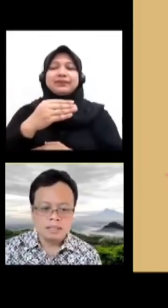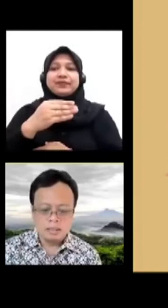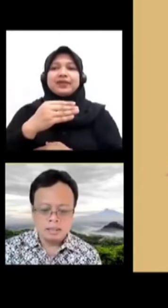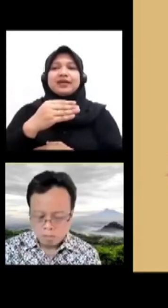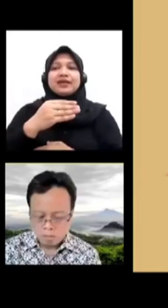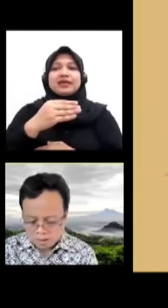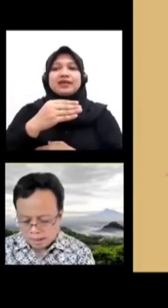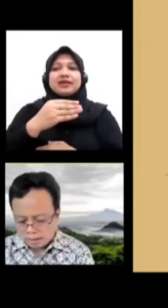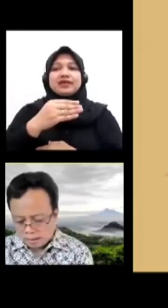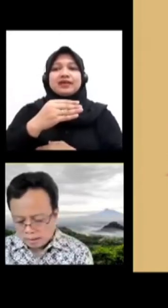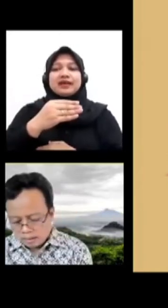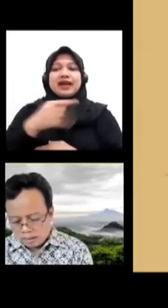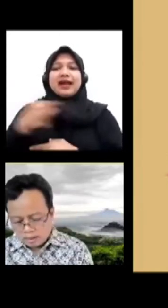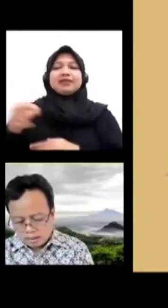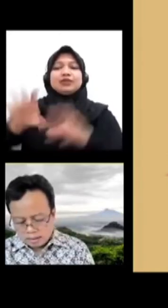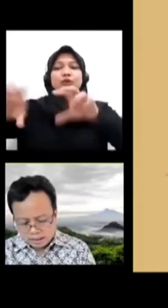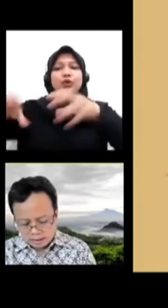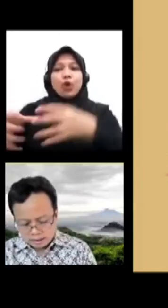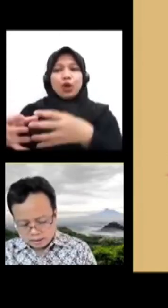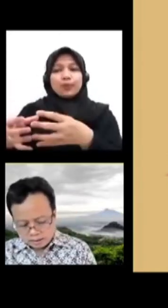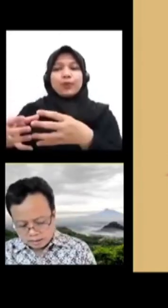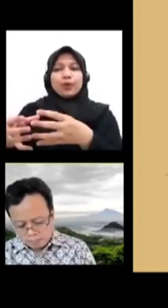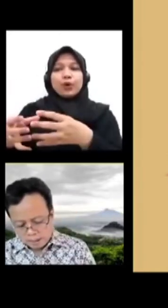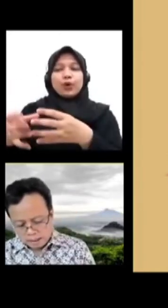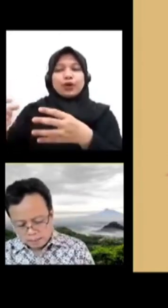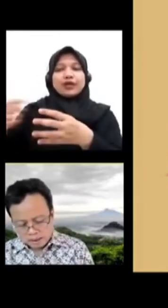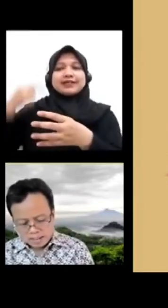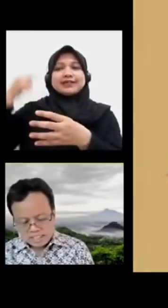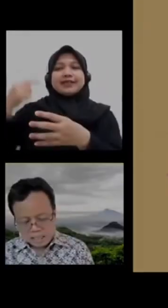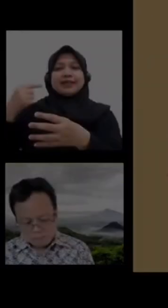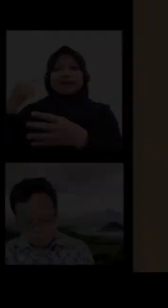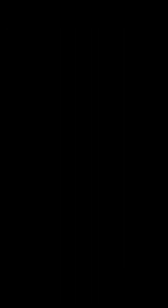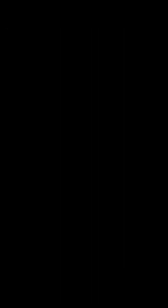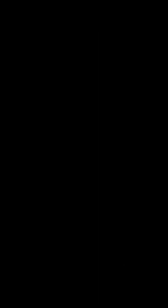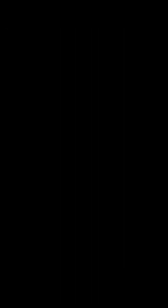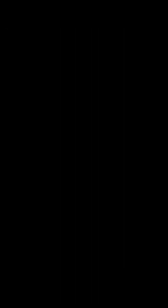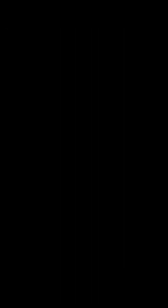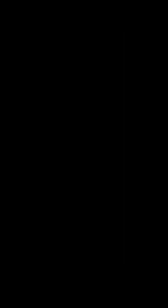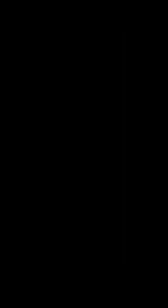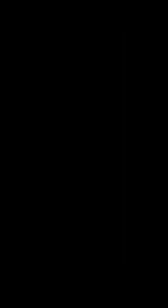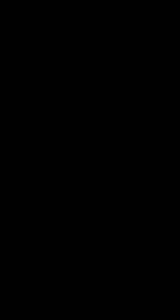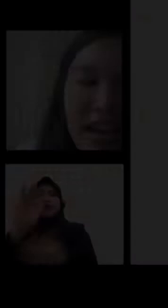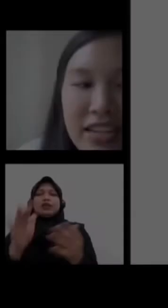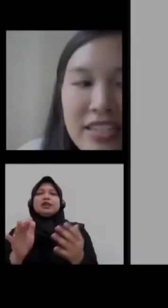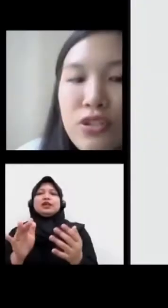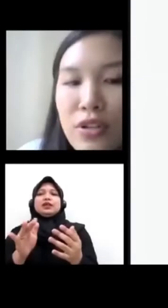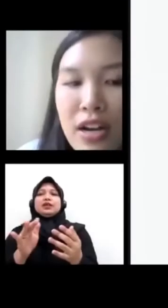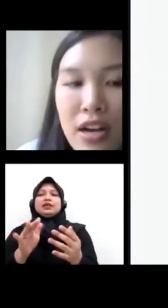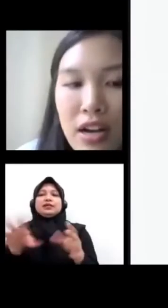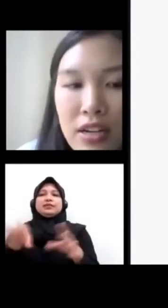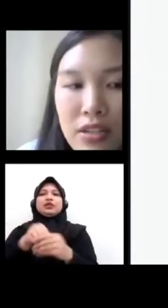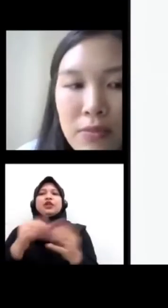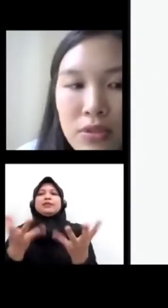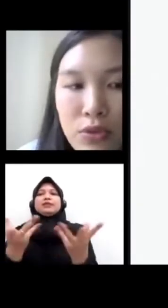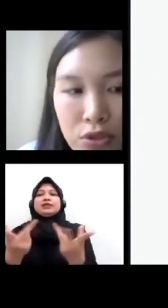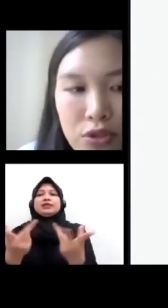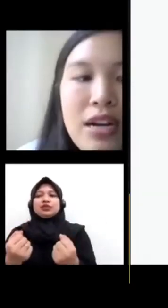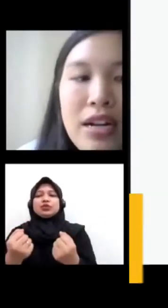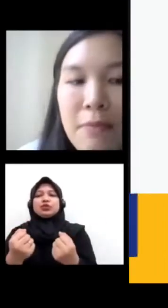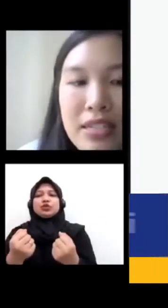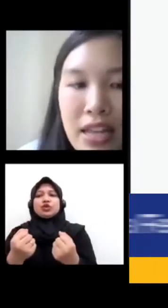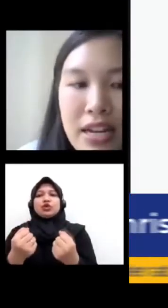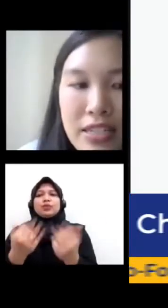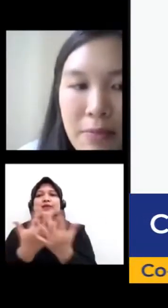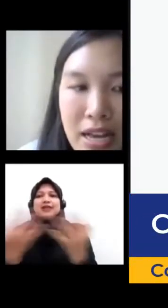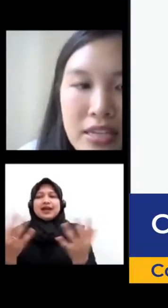Kelompok Yang Sering Lenyap Yang terakhir Saya juga Setuju